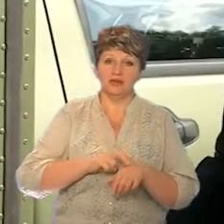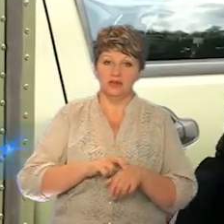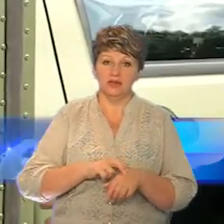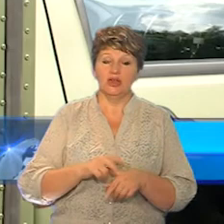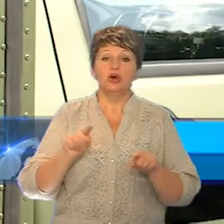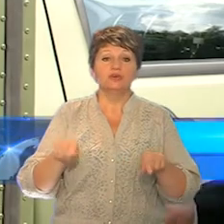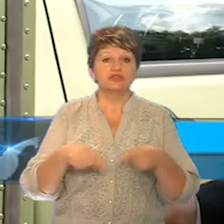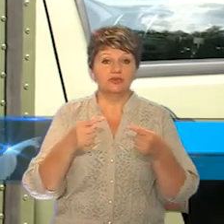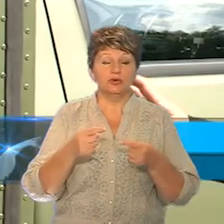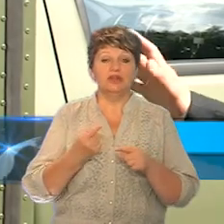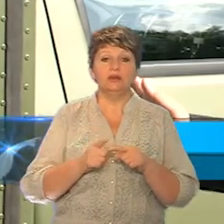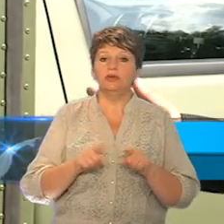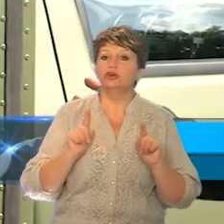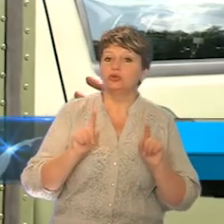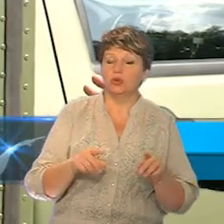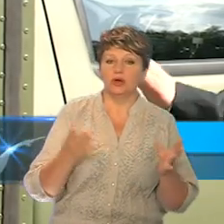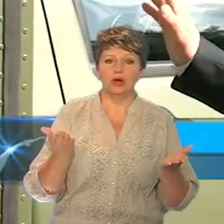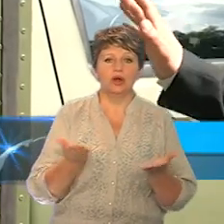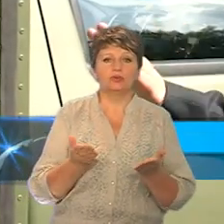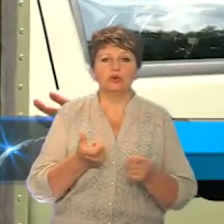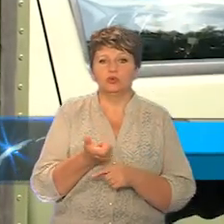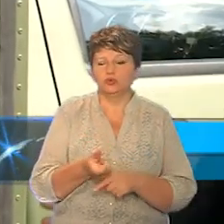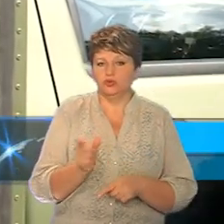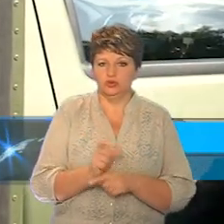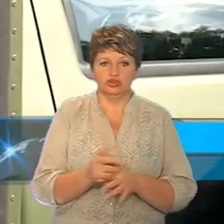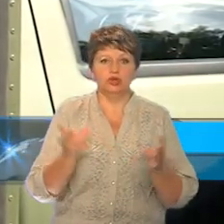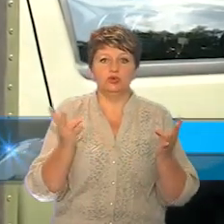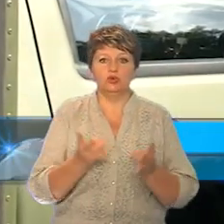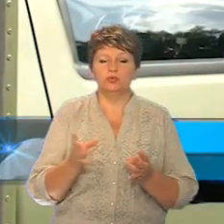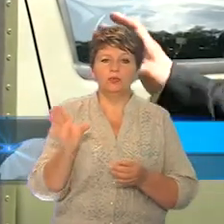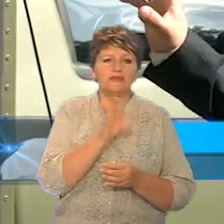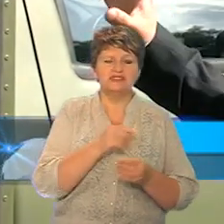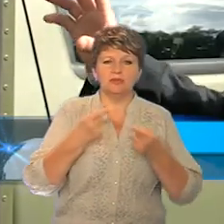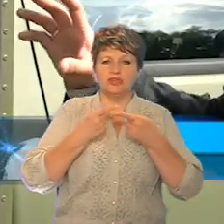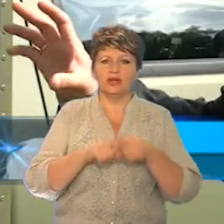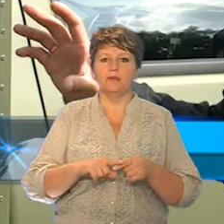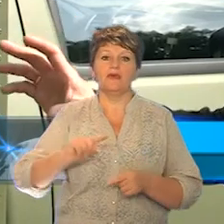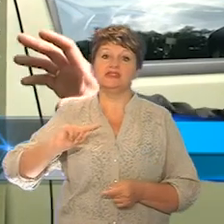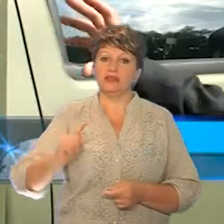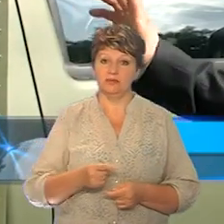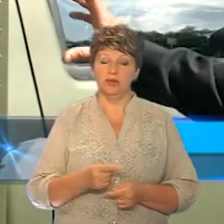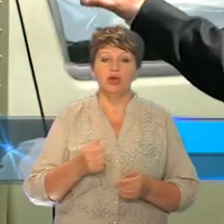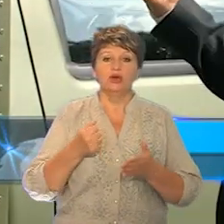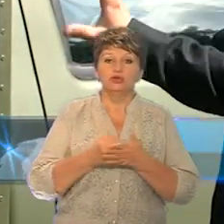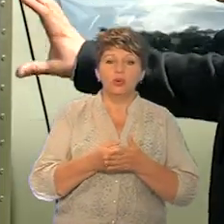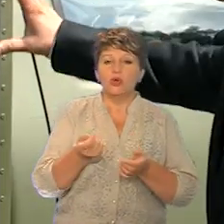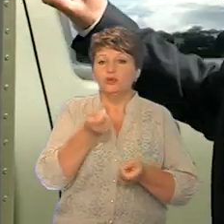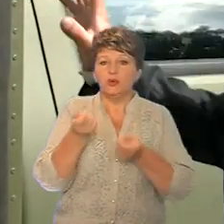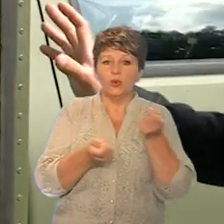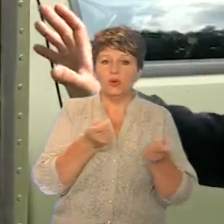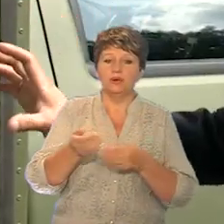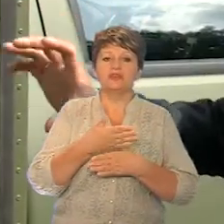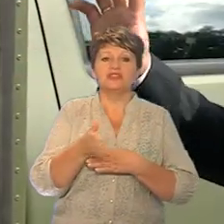автомобіль саме той, який потрібен для Збройних сил України з урахуванням повністю всіх їхніх вимог. Навіть до таких нюансів,